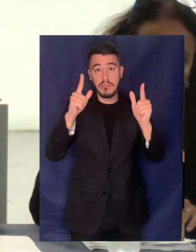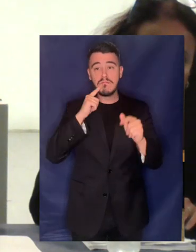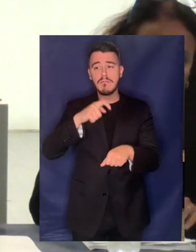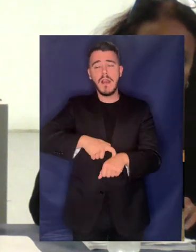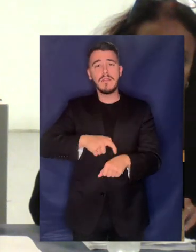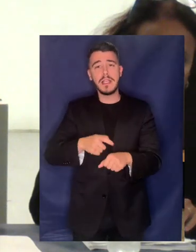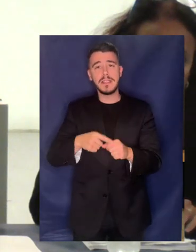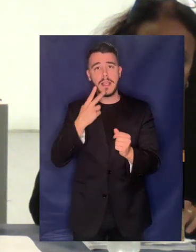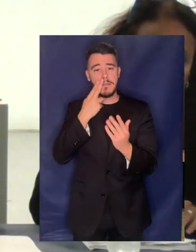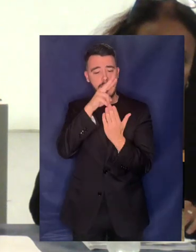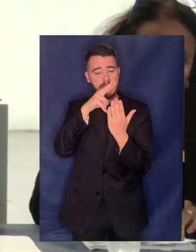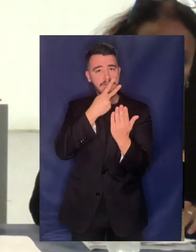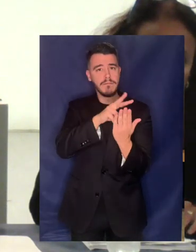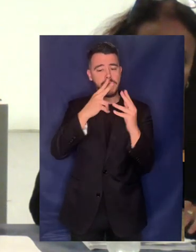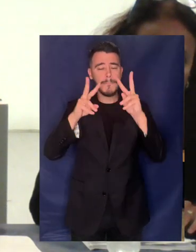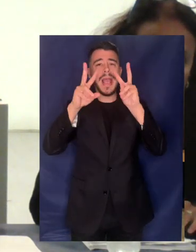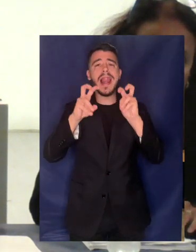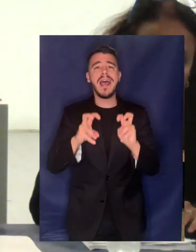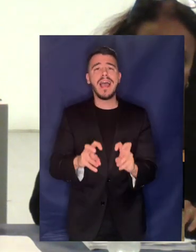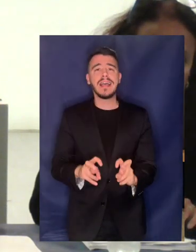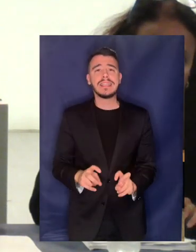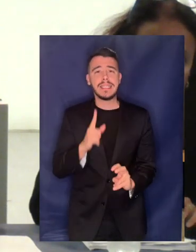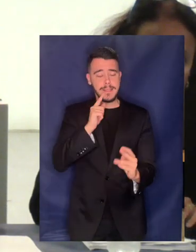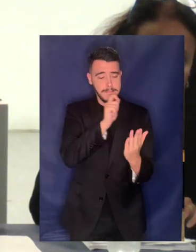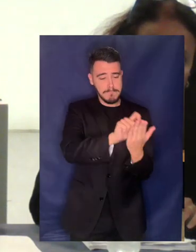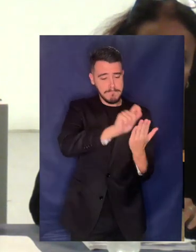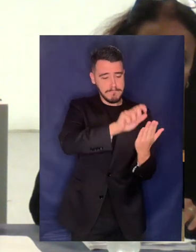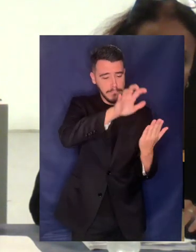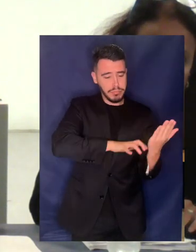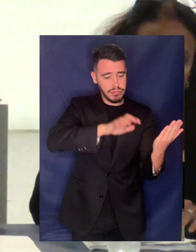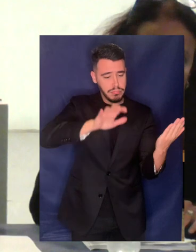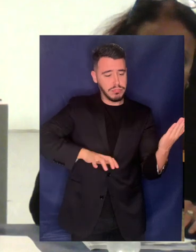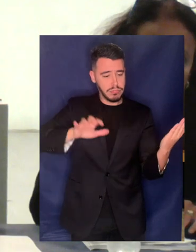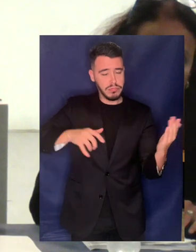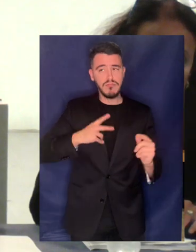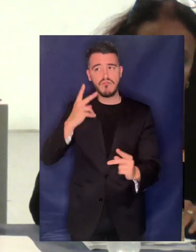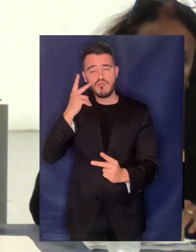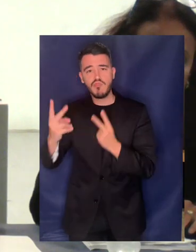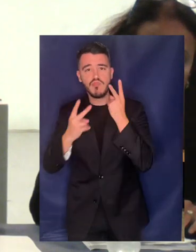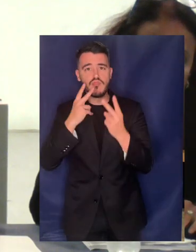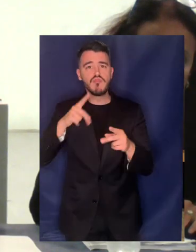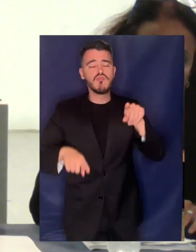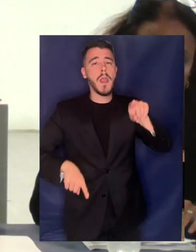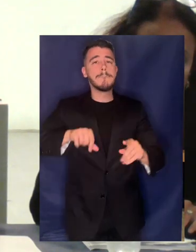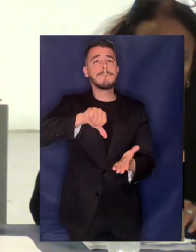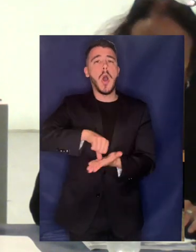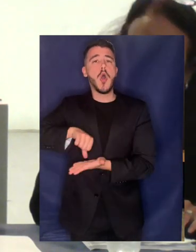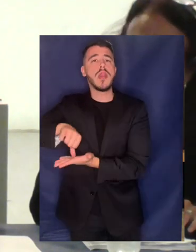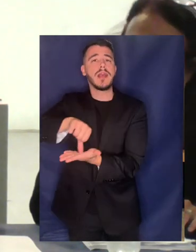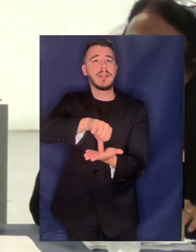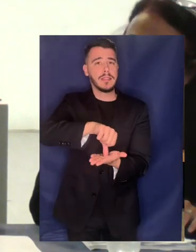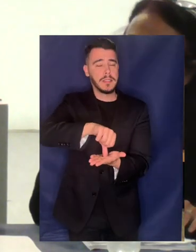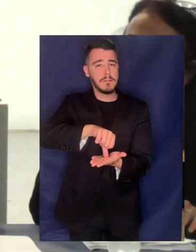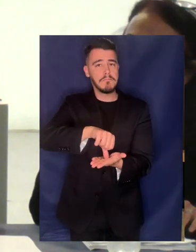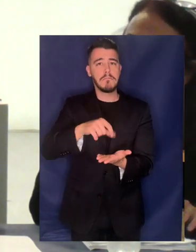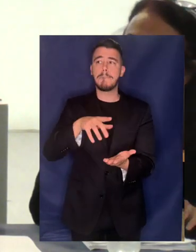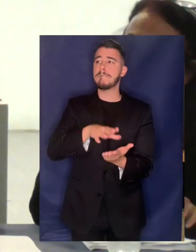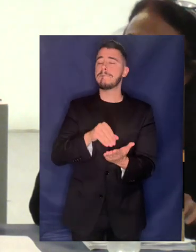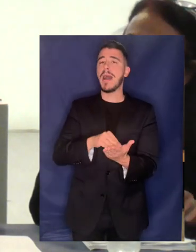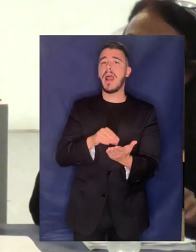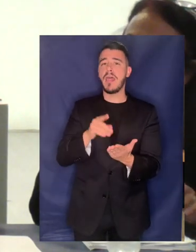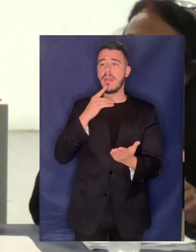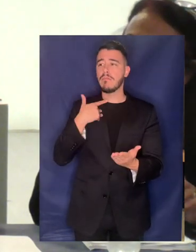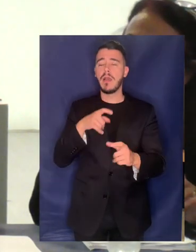Είδαμε περίπτωση πόλης που έχει ιδιωτικό πάροχο υδροδότησης